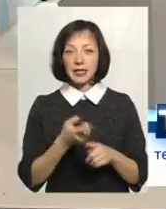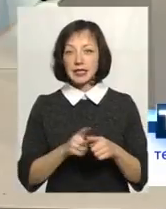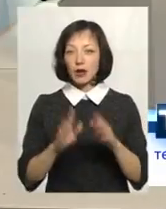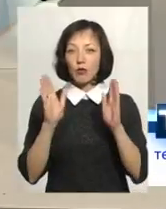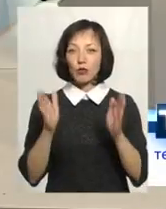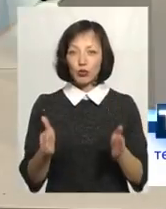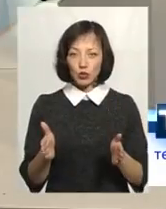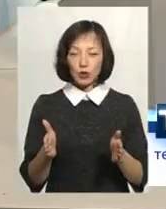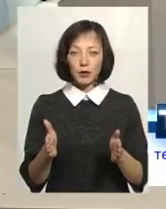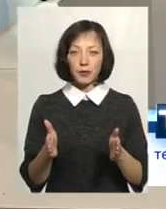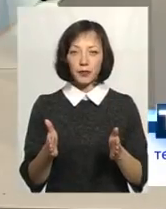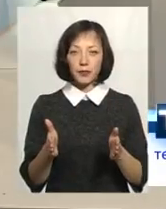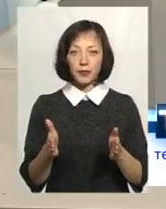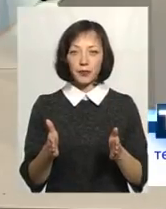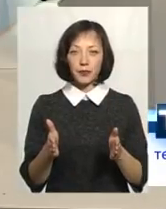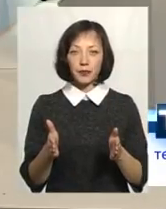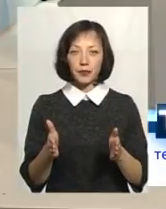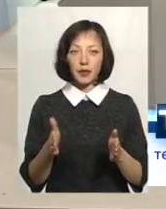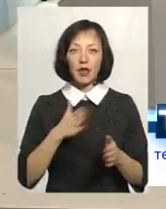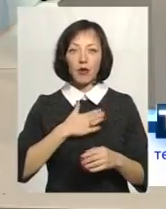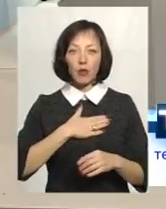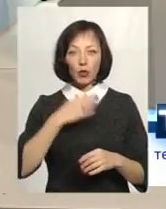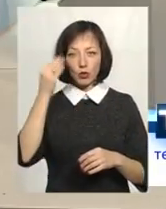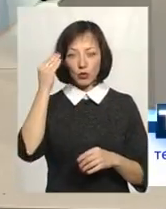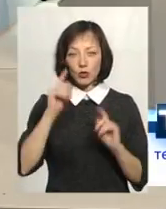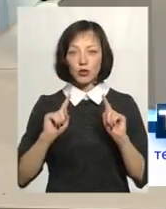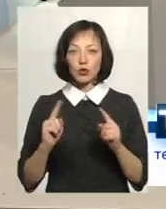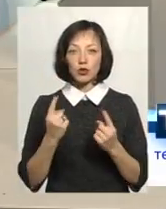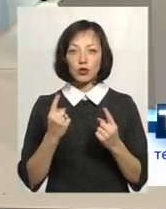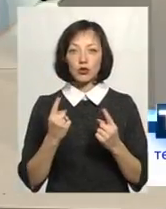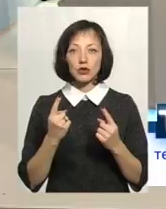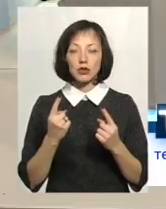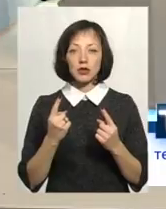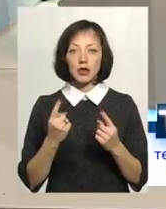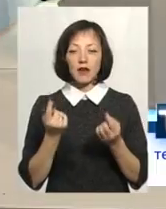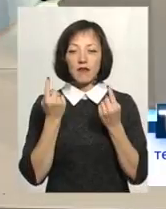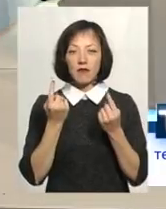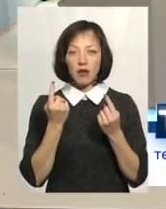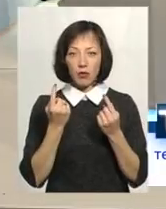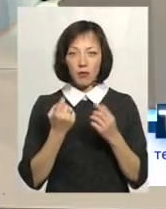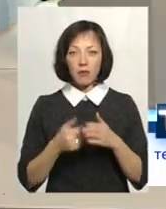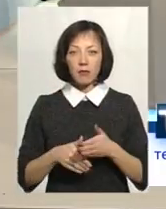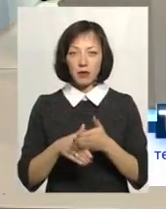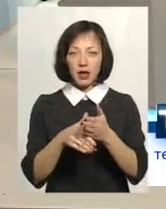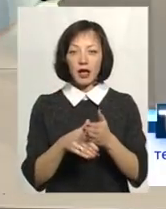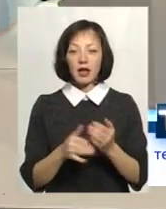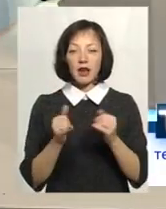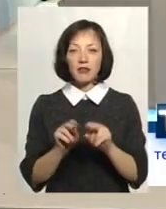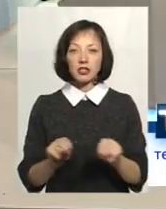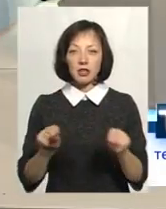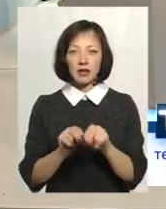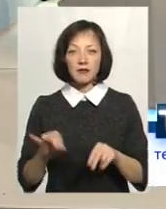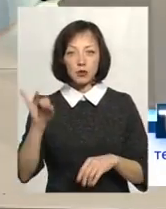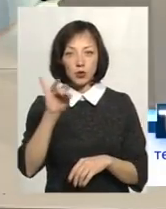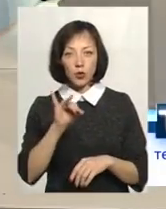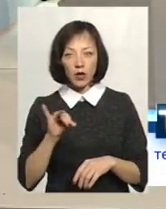буде, на мою думку, дуже вагоме підспор'я для тих же самих вчителів історії.